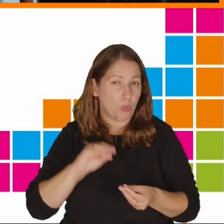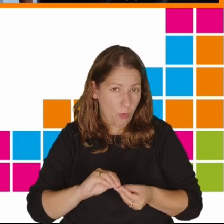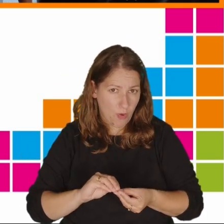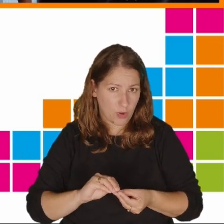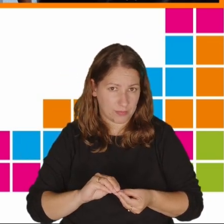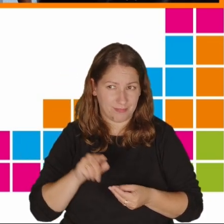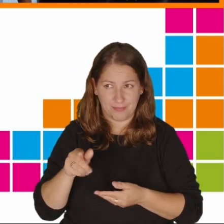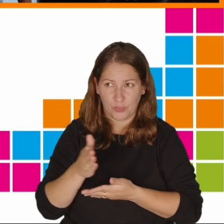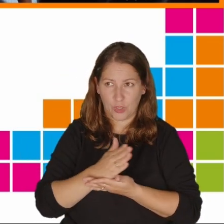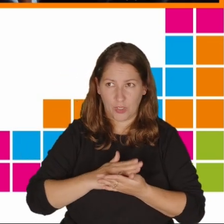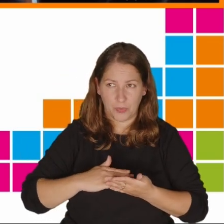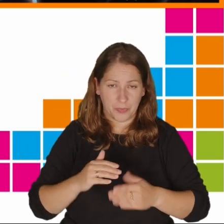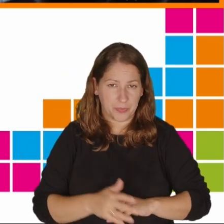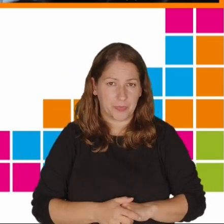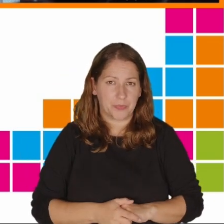tę część,